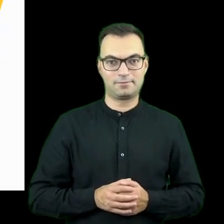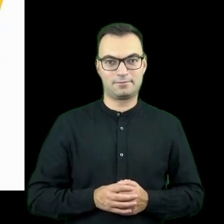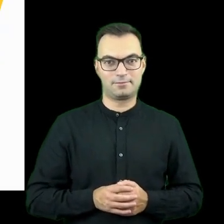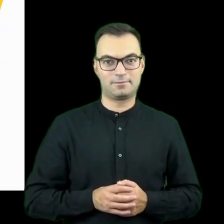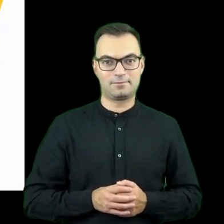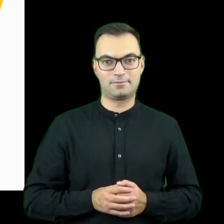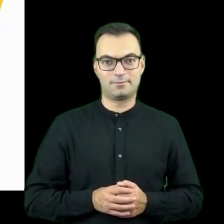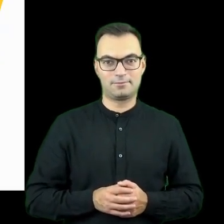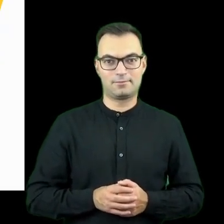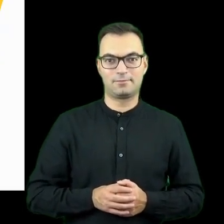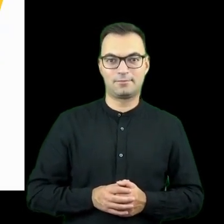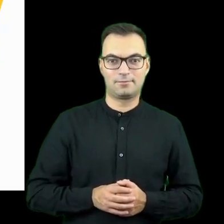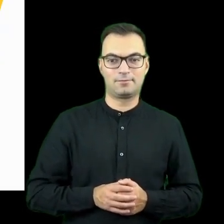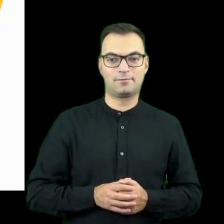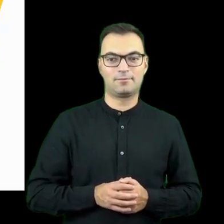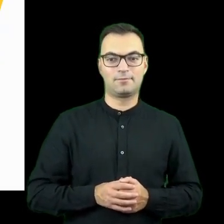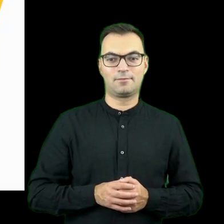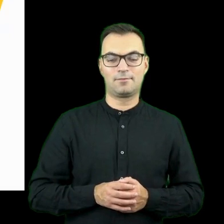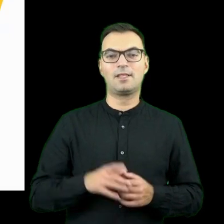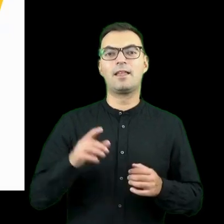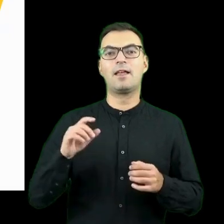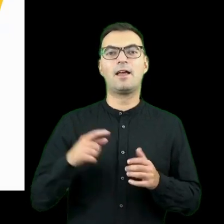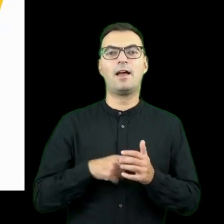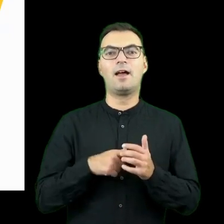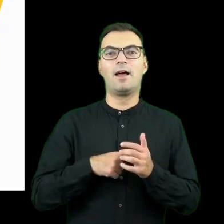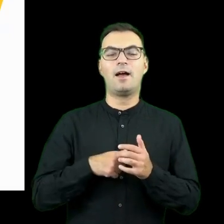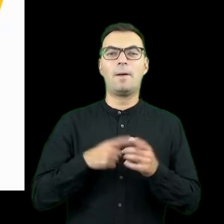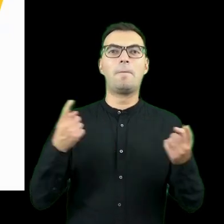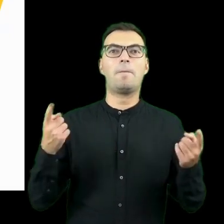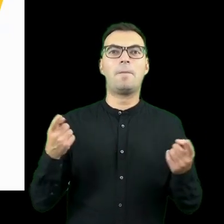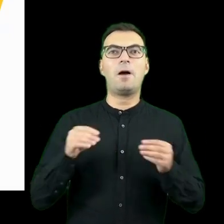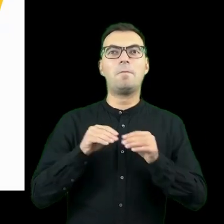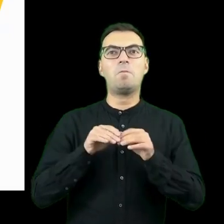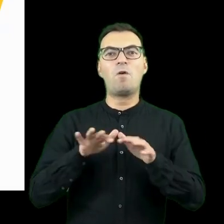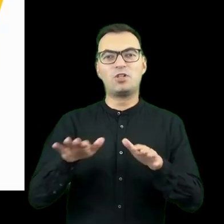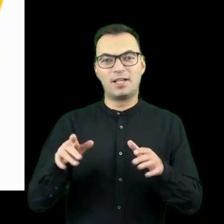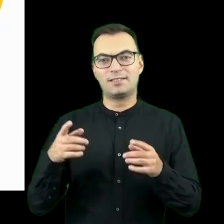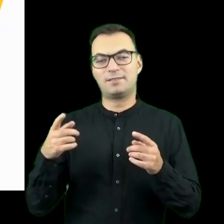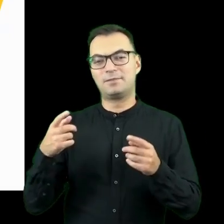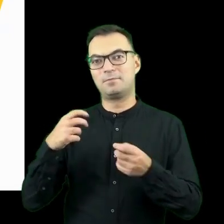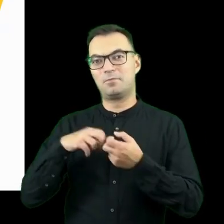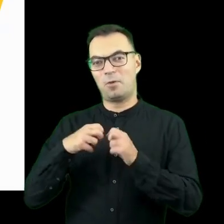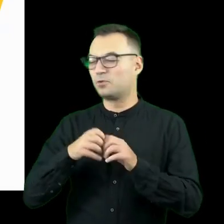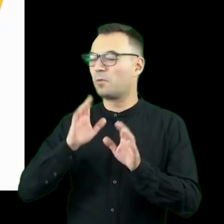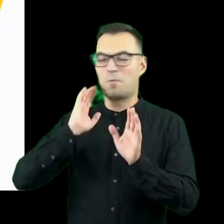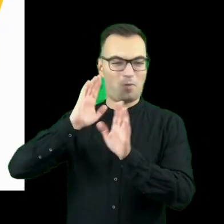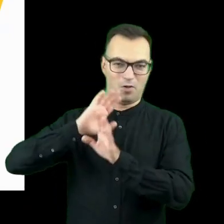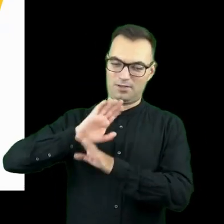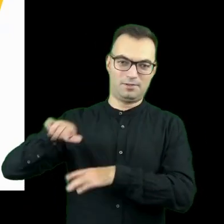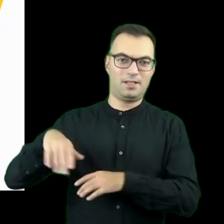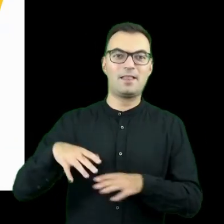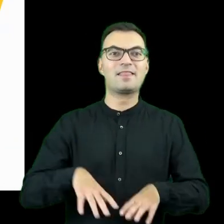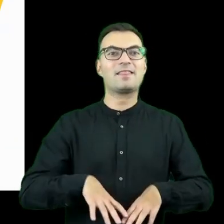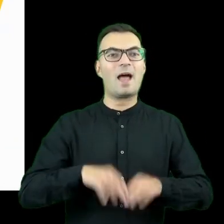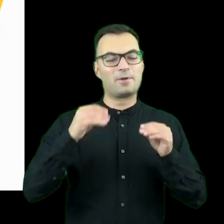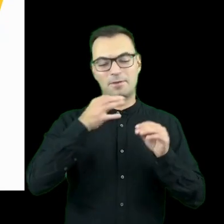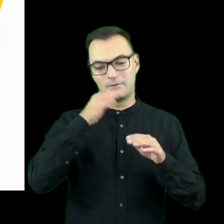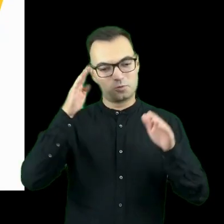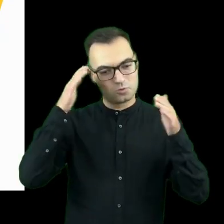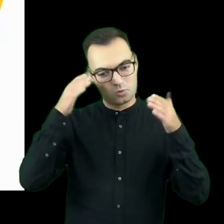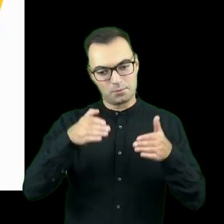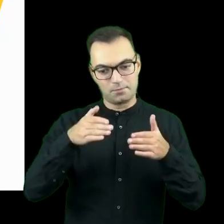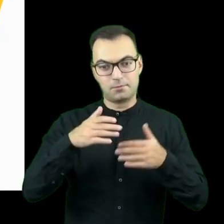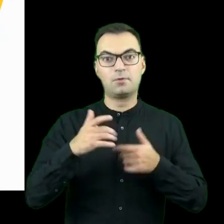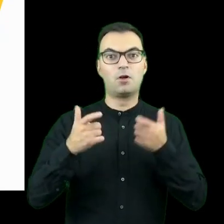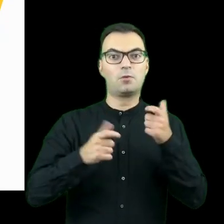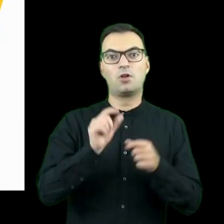żeby nadać, upowszechnić ten problem, to rozwiązanie przychodzi czas później. Na początku, moim zdaniem, warto skupiać